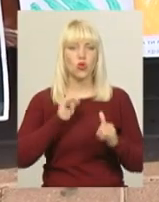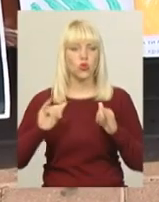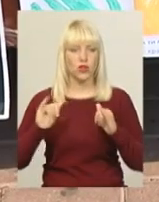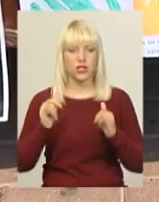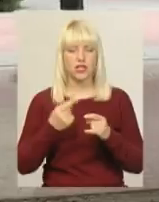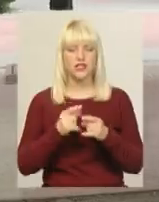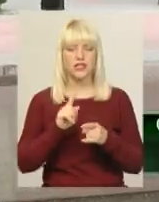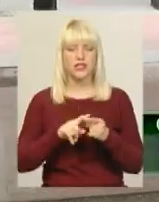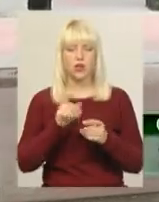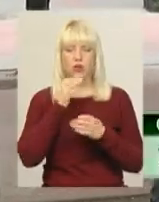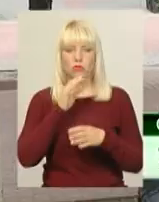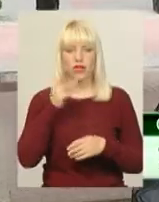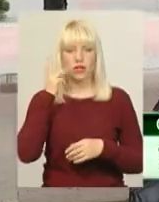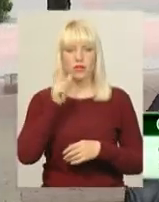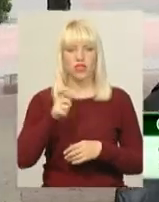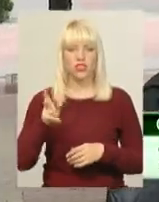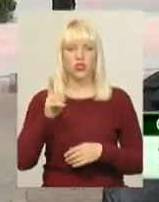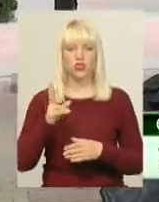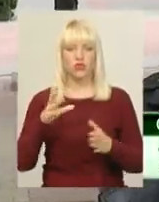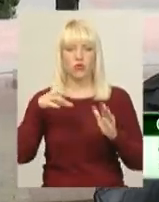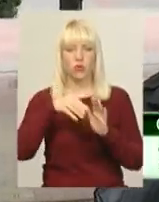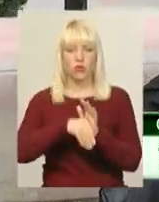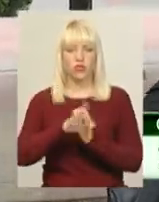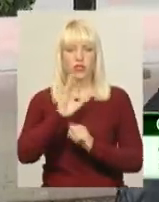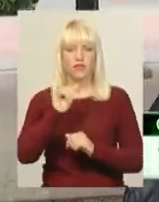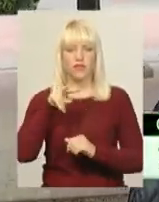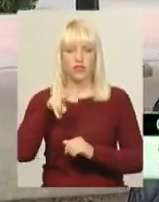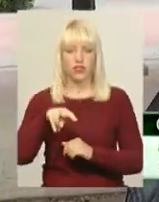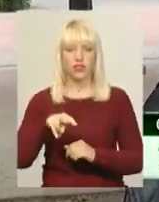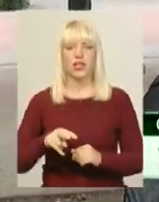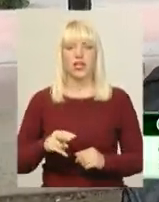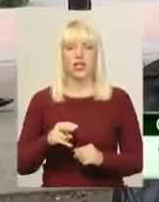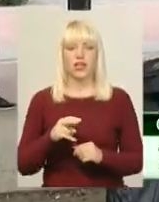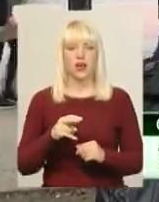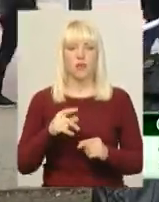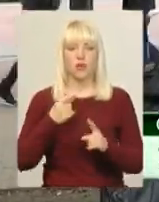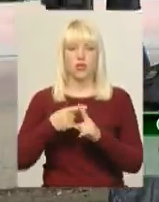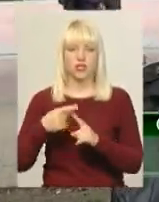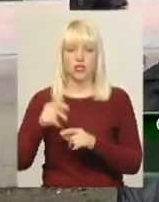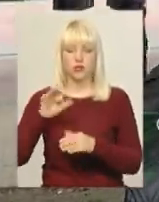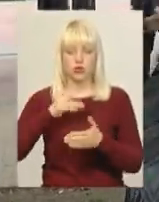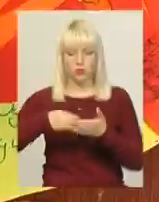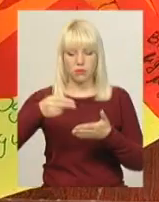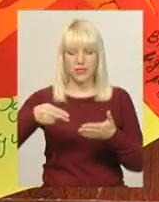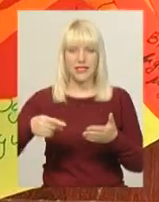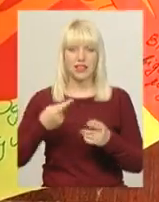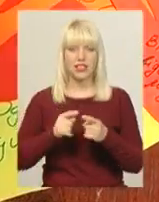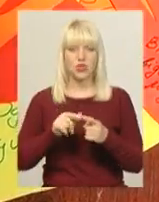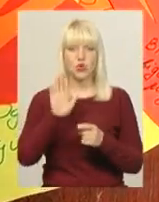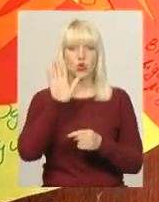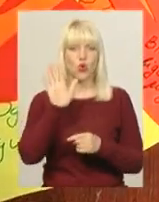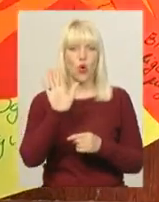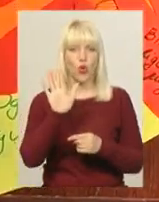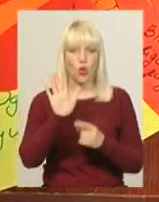хмельничанин, які толерантно відноситься до ВІЛ-позитивних, може підписати цю долоньку толерантності. Потім з цих долоняк ми хочемо створити на